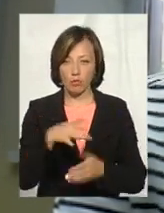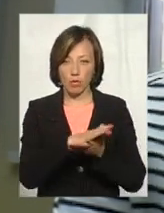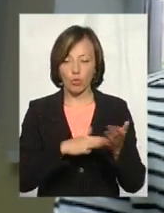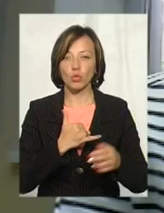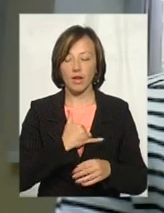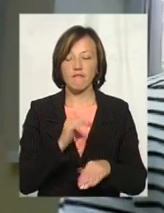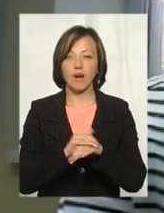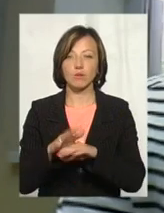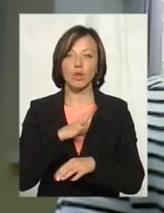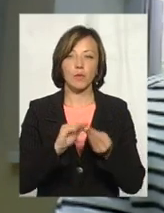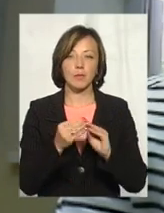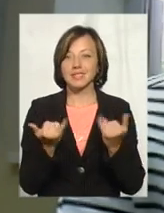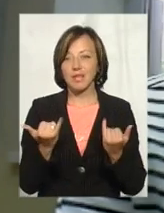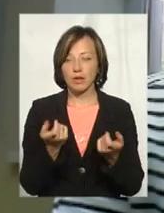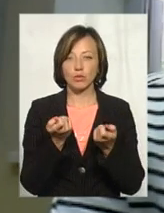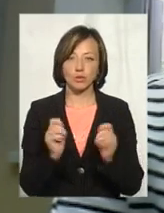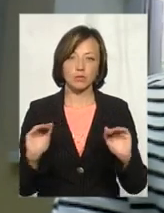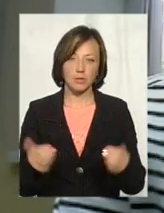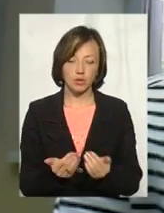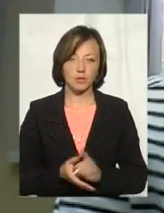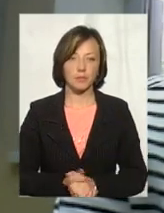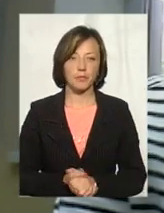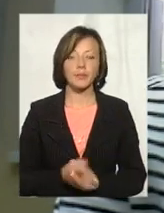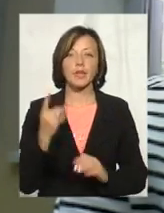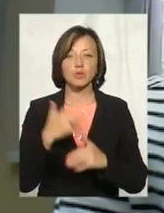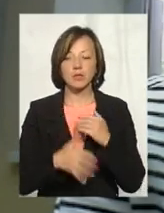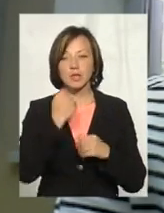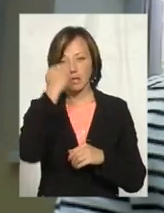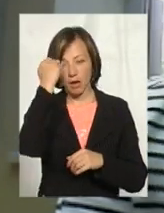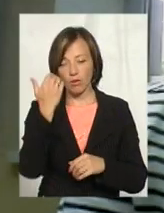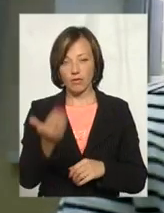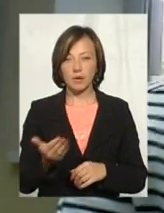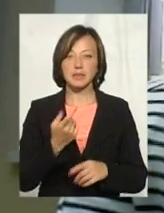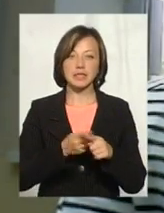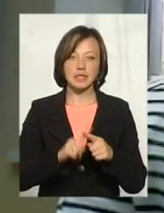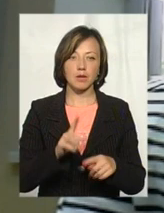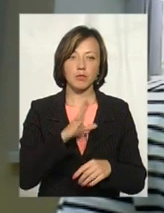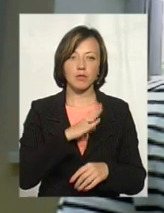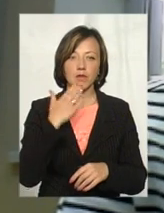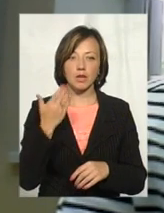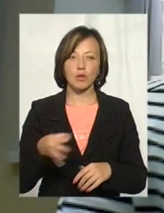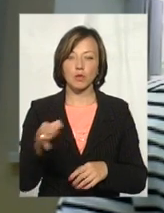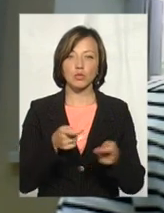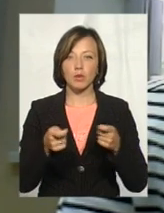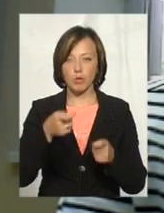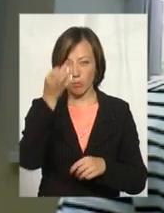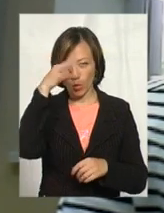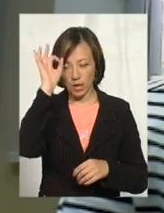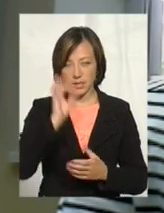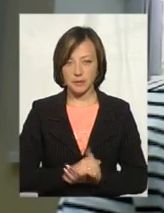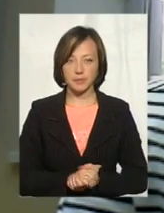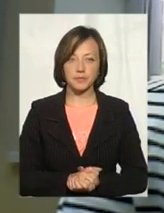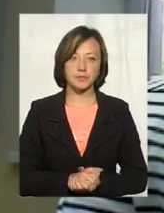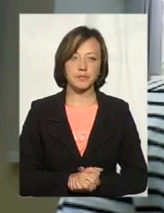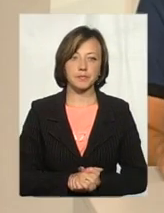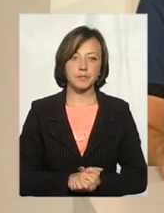збулити, була проблема. Зараз дещо вона спала. Я зрозумію. Дякую, пане Юрію, дякую. Це був речник обласного управління поліції